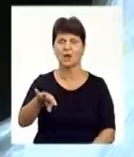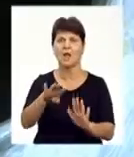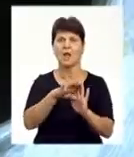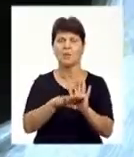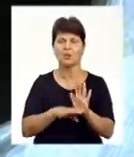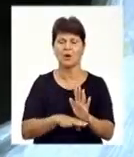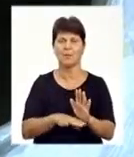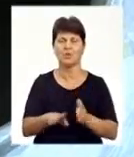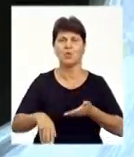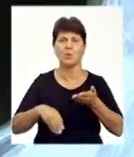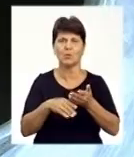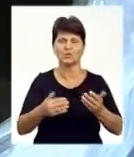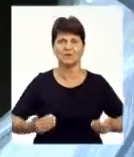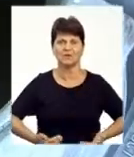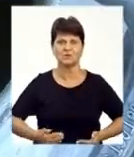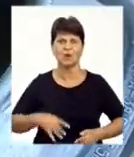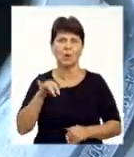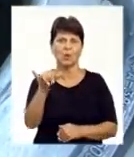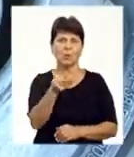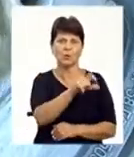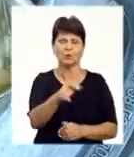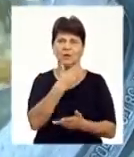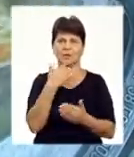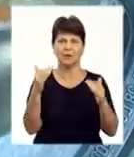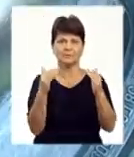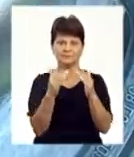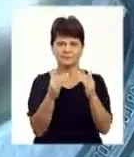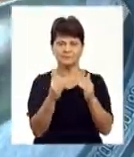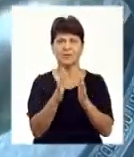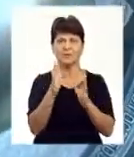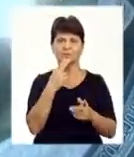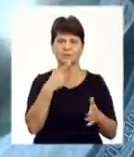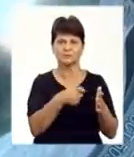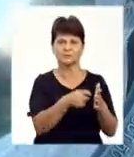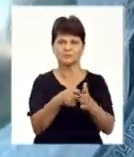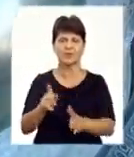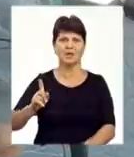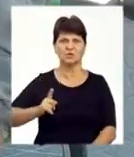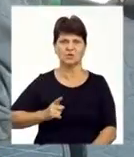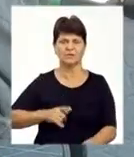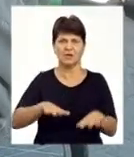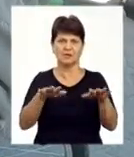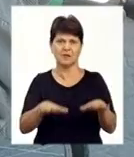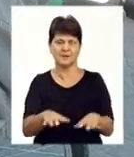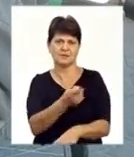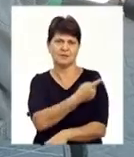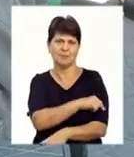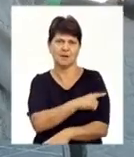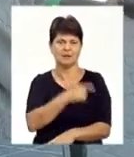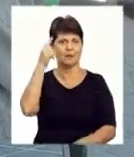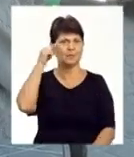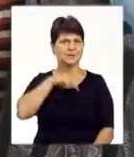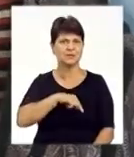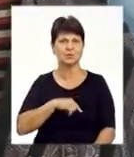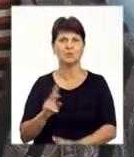людей, що не мають даху над головою, забезпечуватимуть провізією. На місці чергуватимуть медики та психологи. Долучитись можуть усі